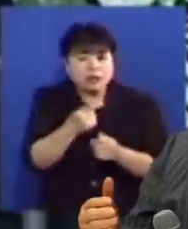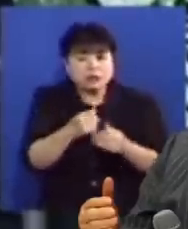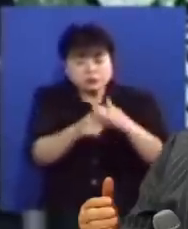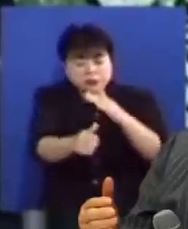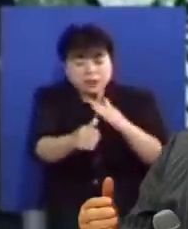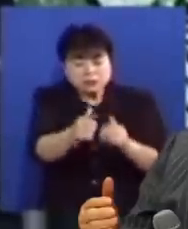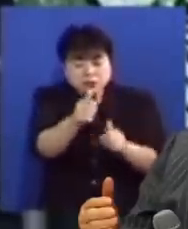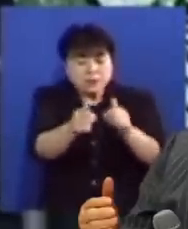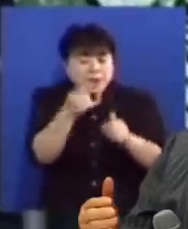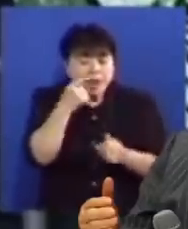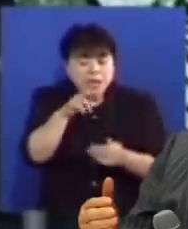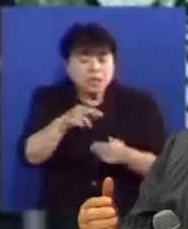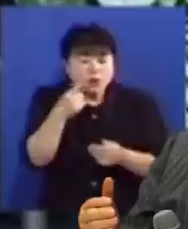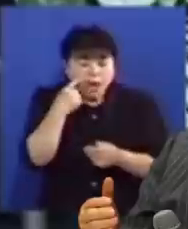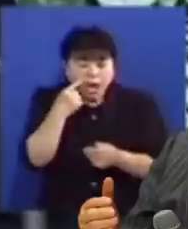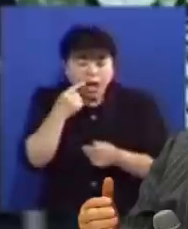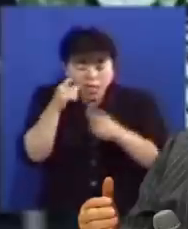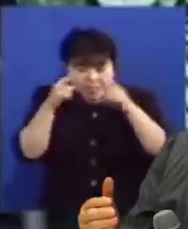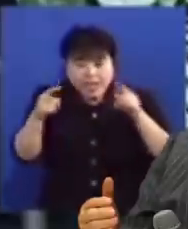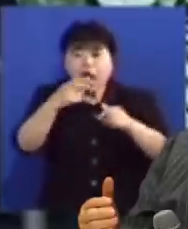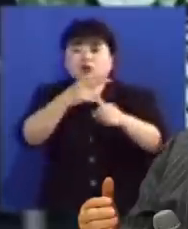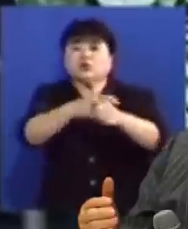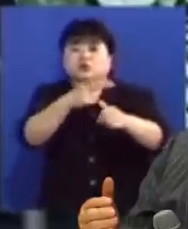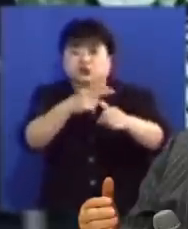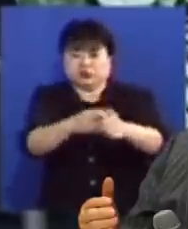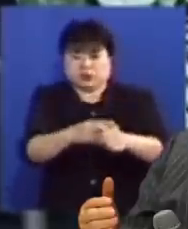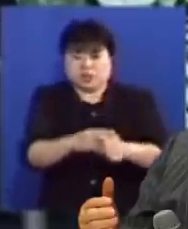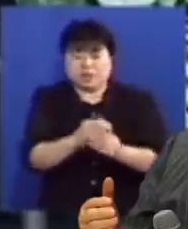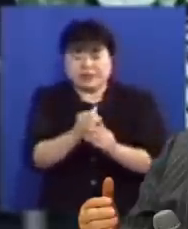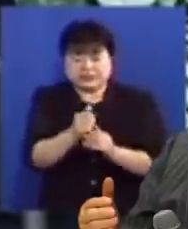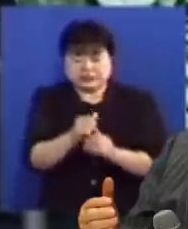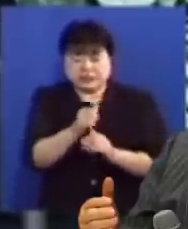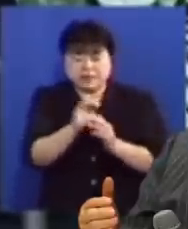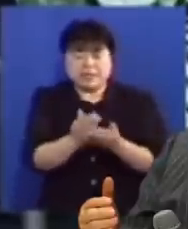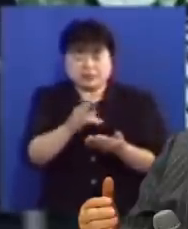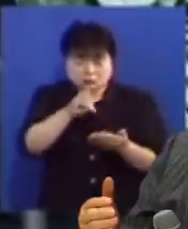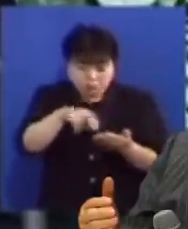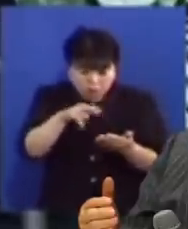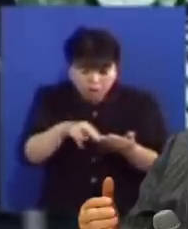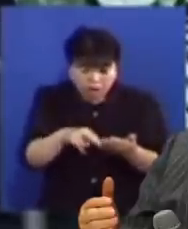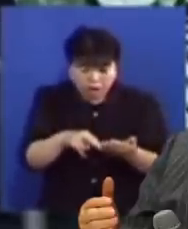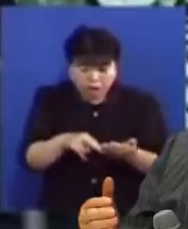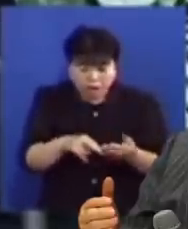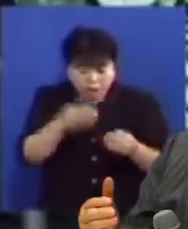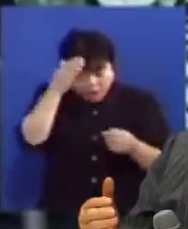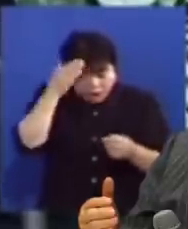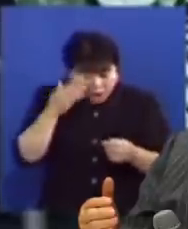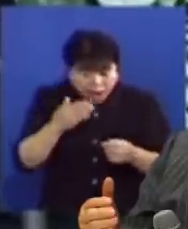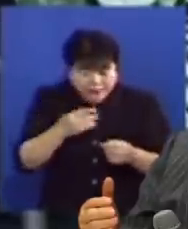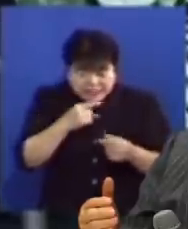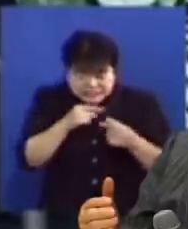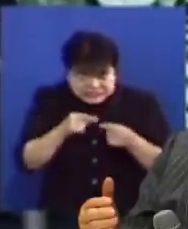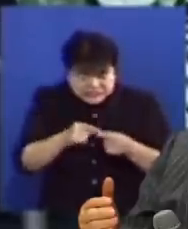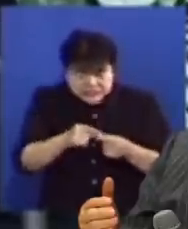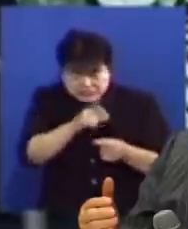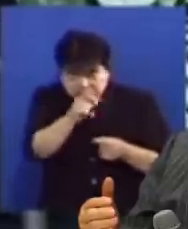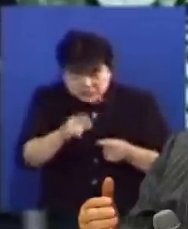내 앞에서 성경을 읽으려고 하니까 대학 교수인데 성경을 엇도 엇도 엇도 엇도